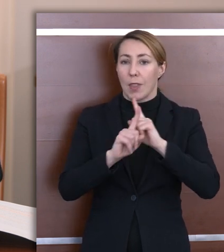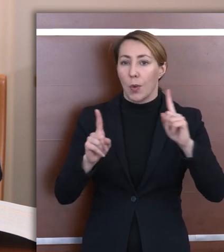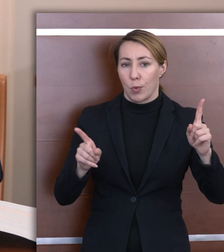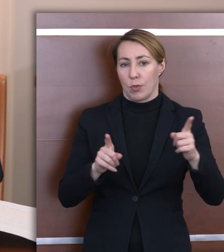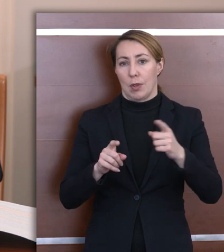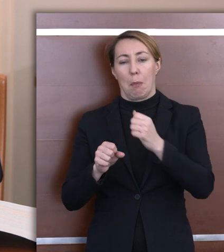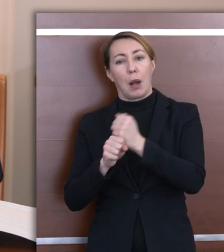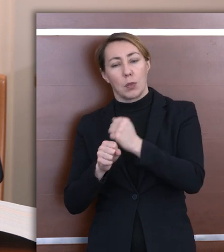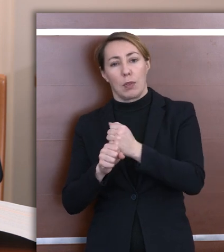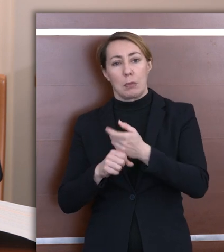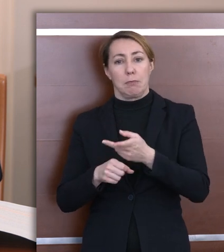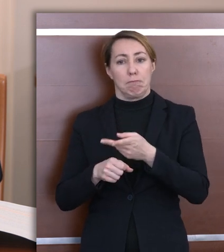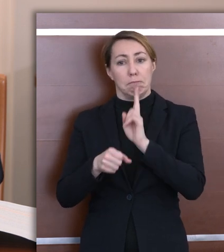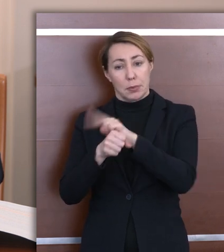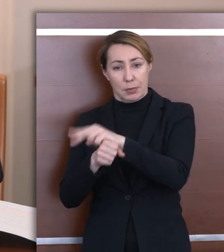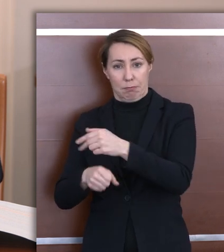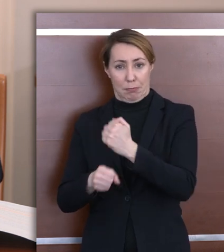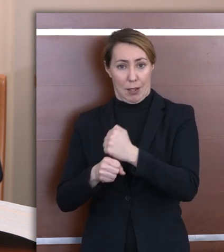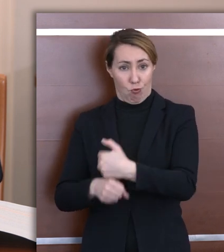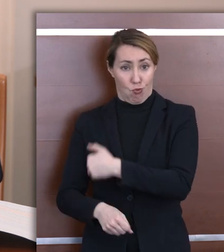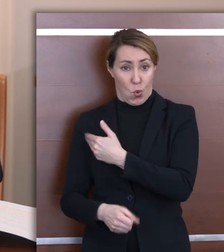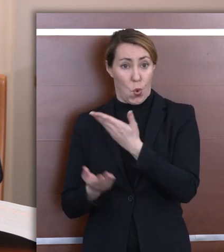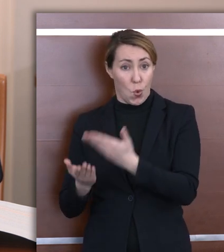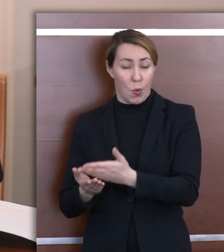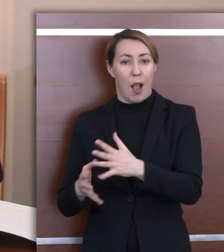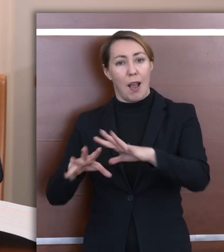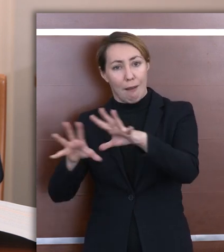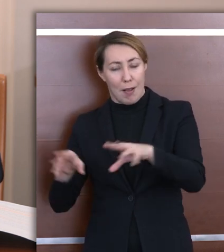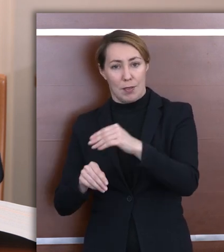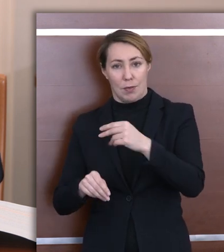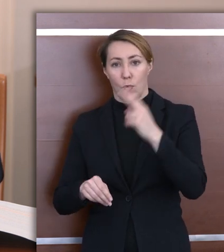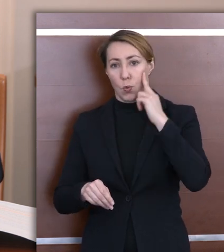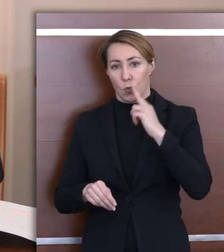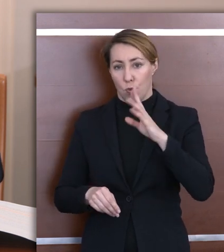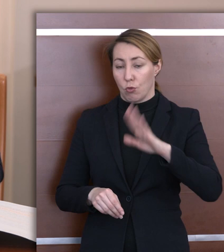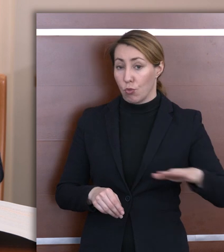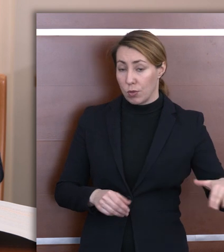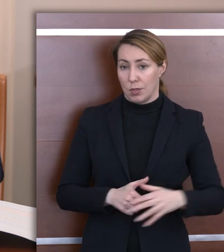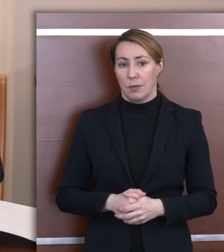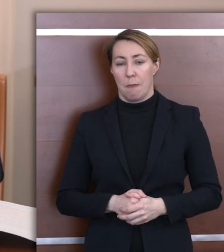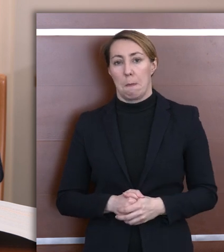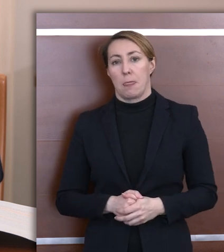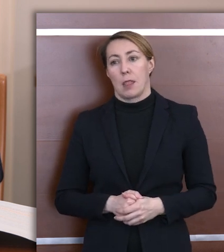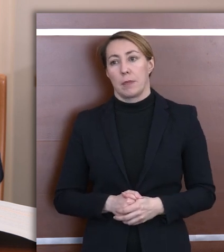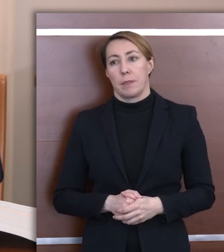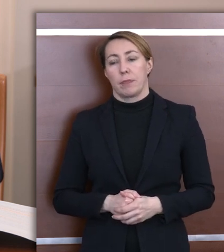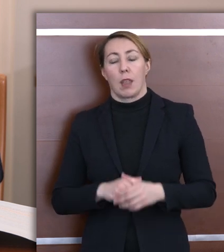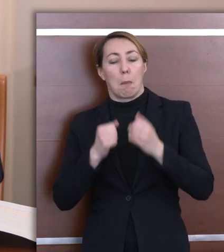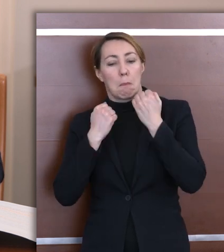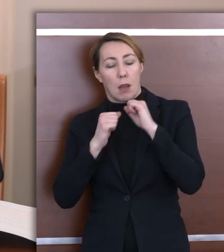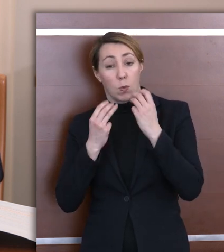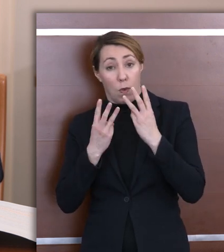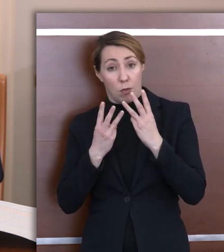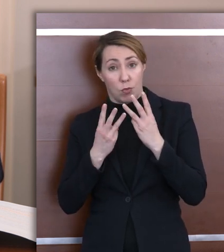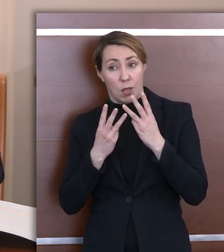podejmowania pracy w szkołach z niesłyszącymi uczniami. I co bardzo ważne,